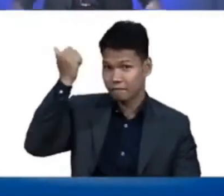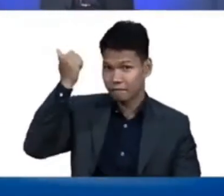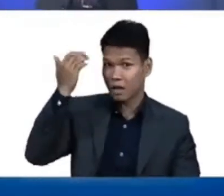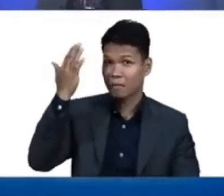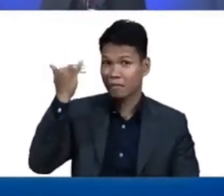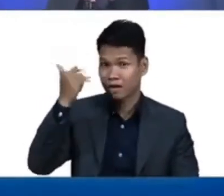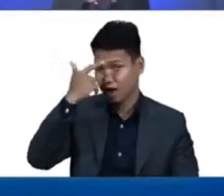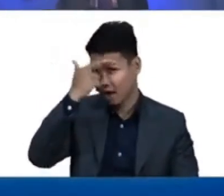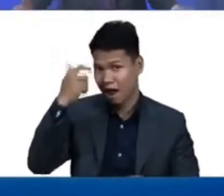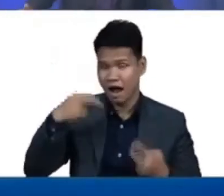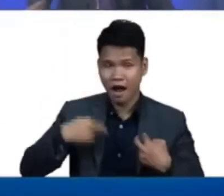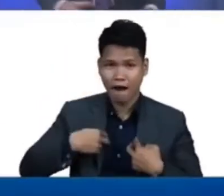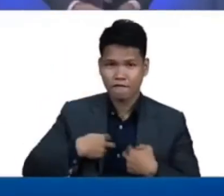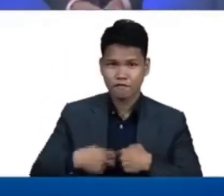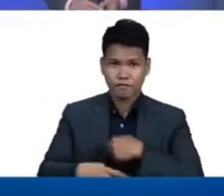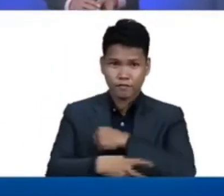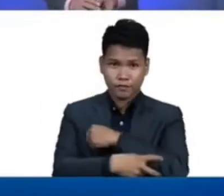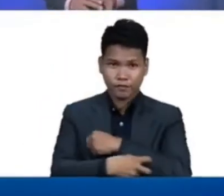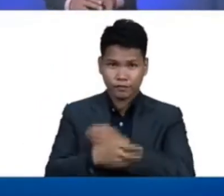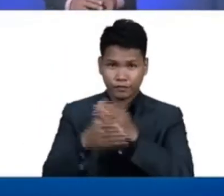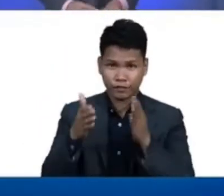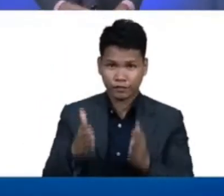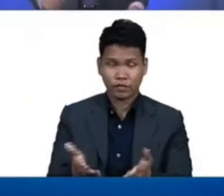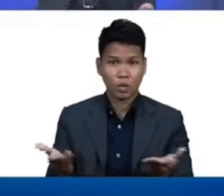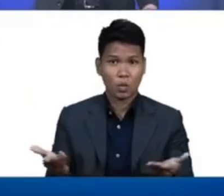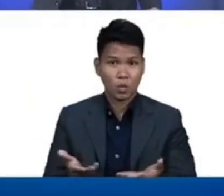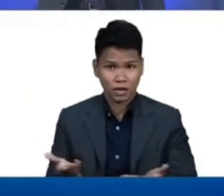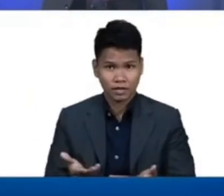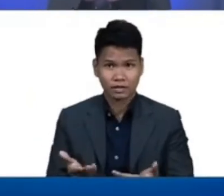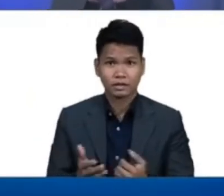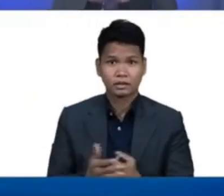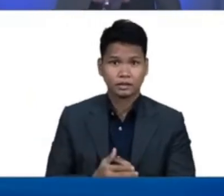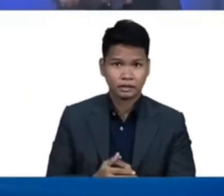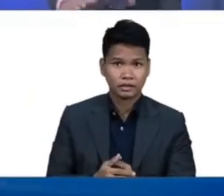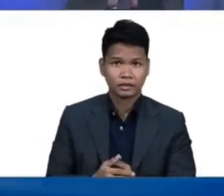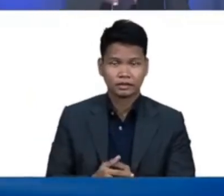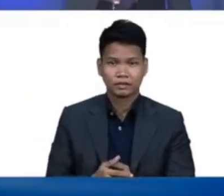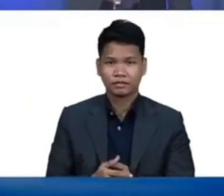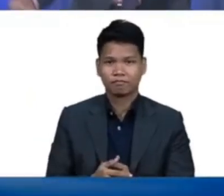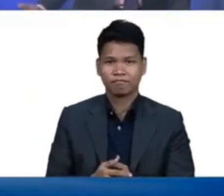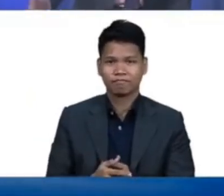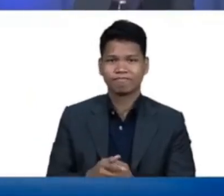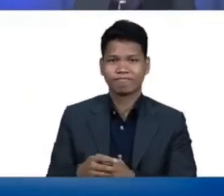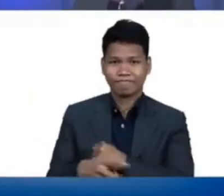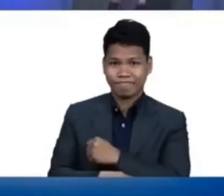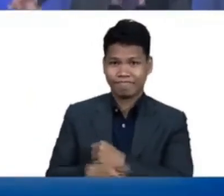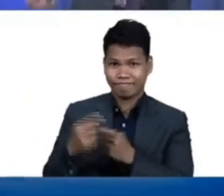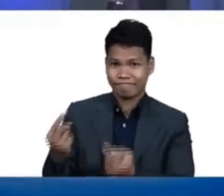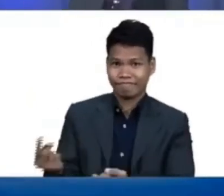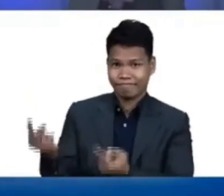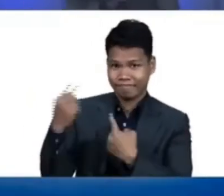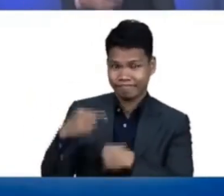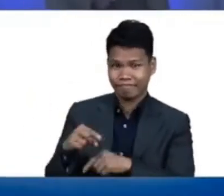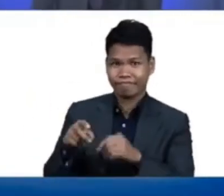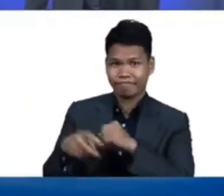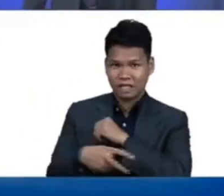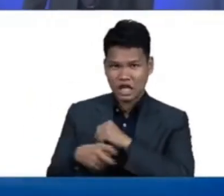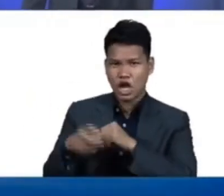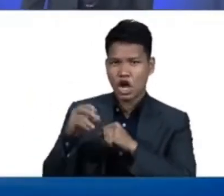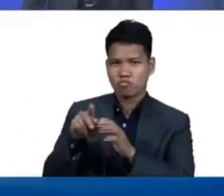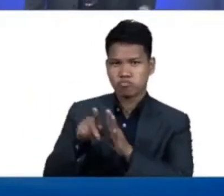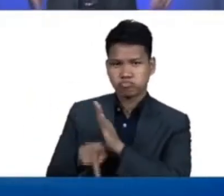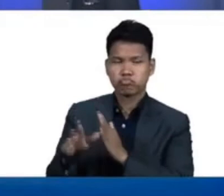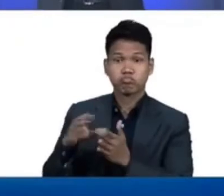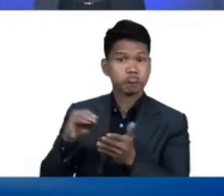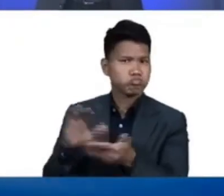magnanakaw, there is a thief in John chapter 10 verse 10, does not come except to steal and to kill and to destroy.